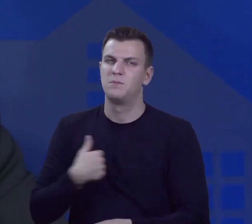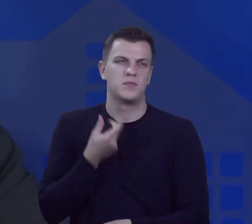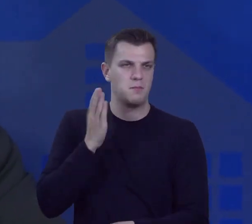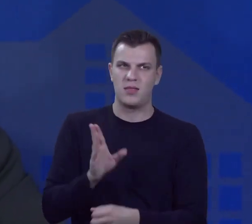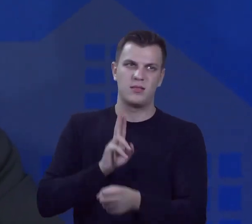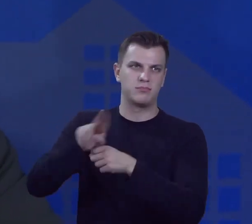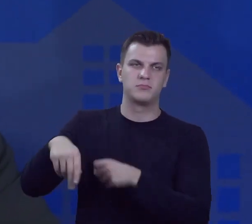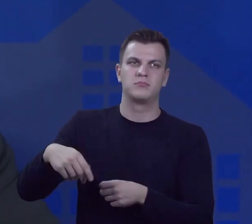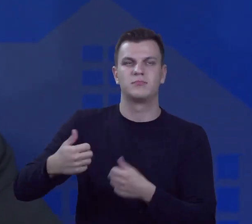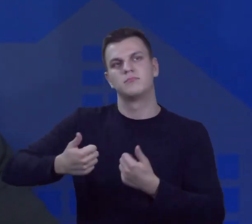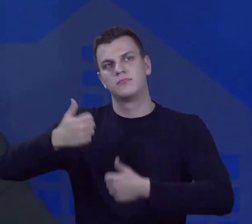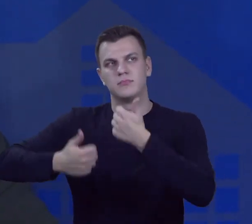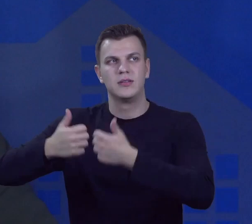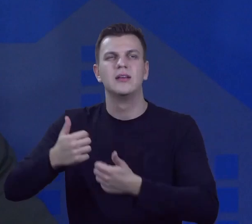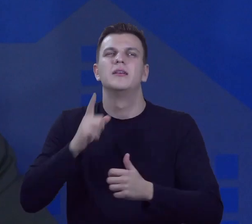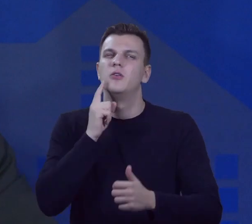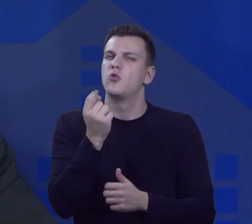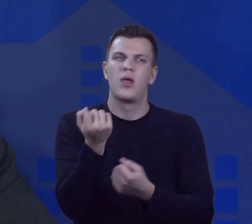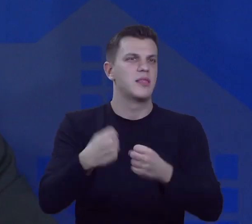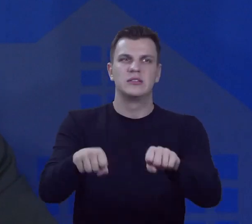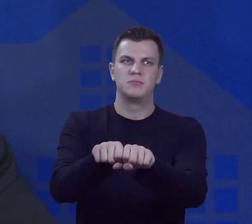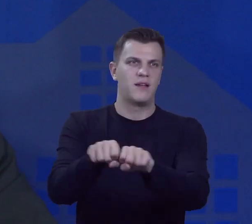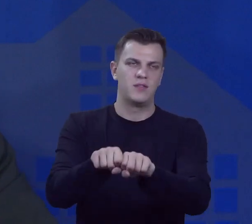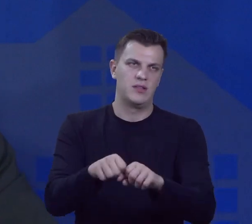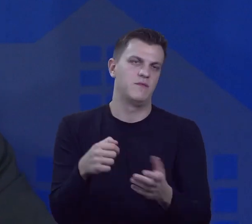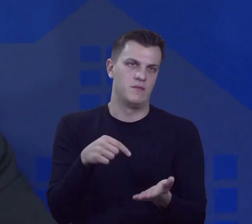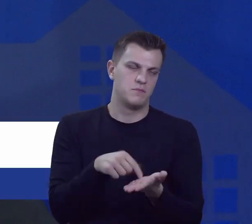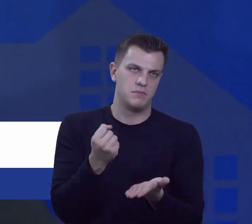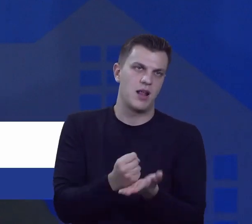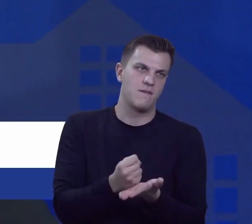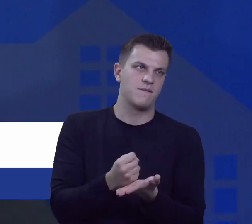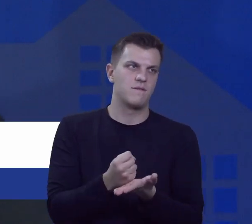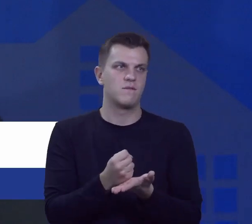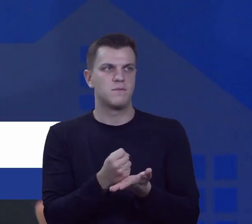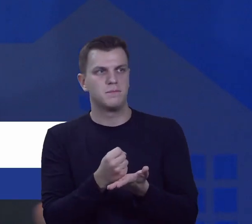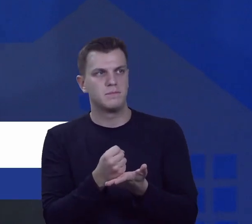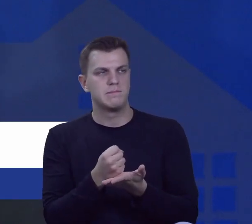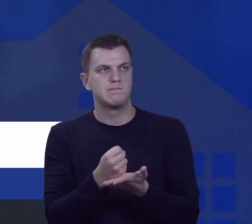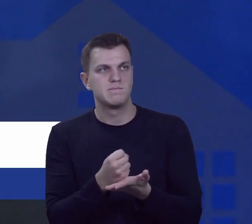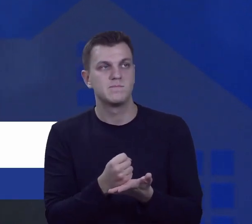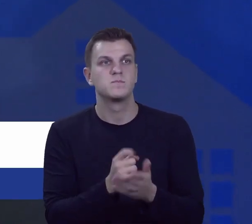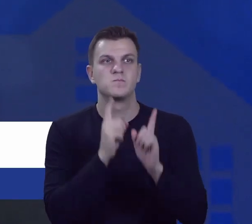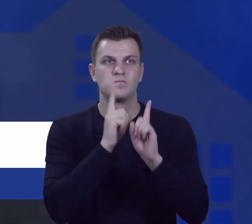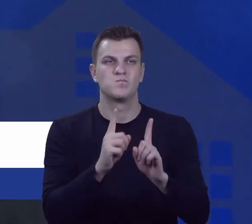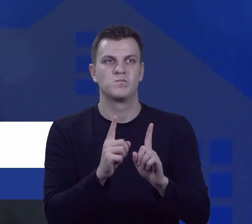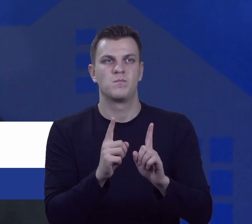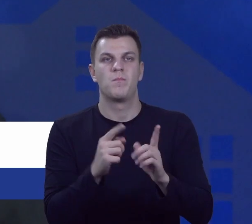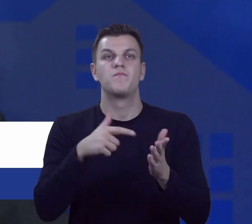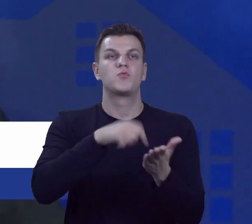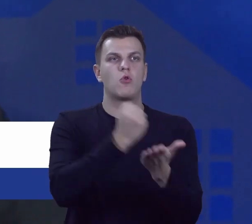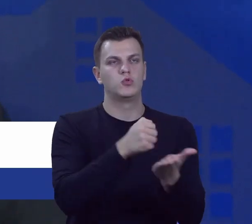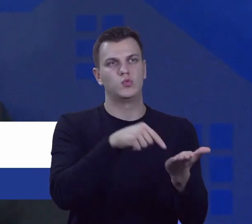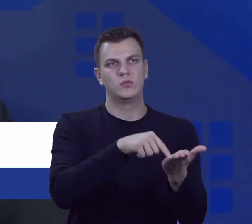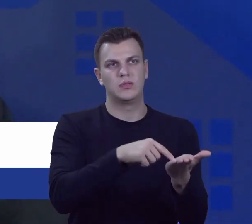właśnie to jest taka nierówność. w oczach prawa, tak naprawdę to jest takie troszkę obejście, obejście konstytucji,